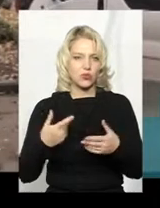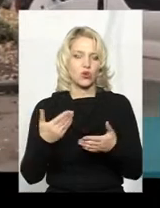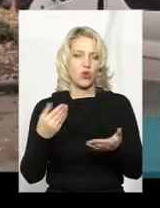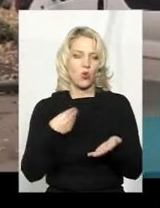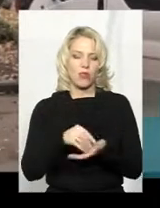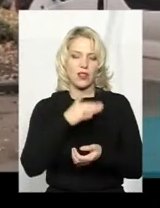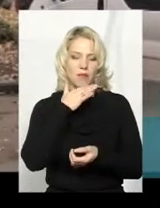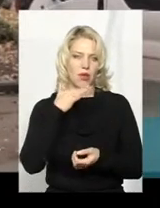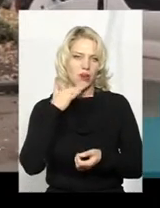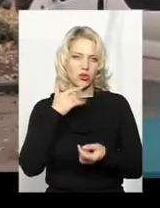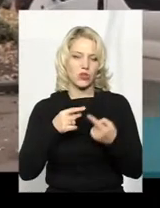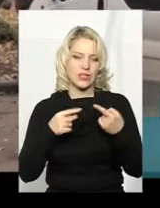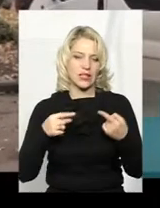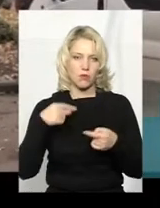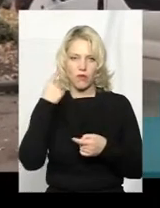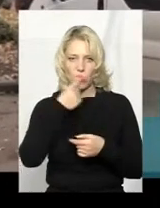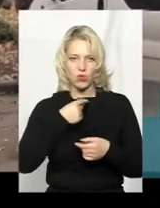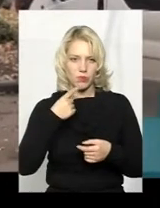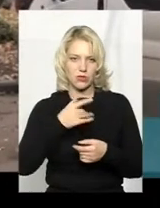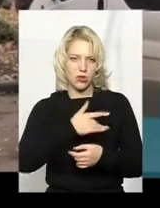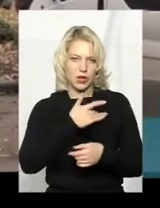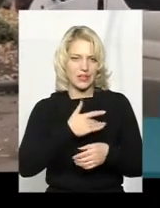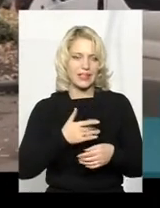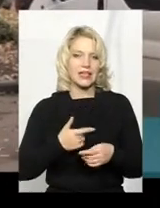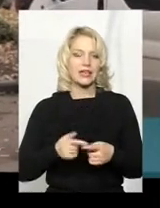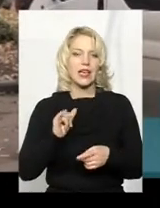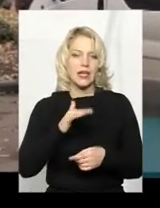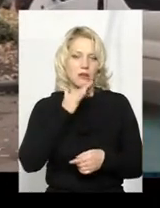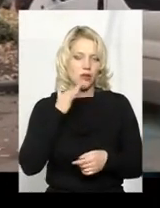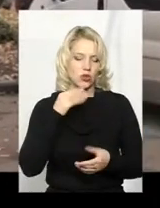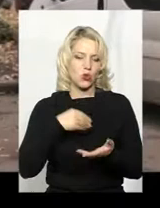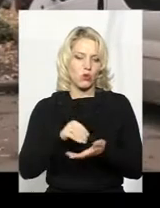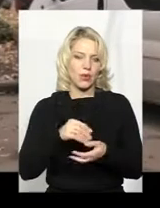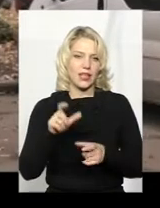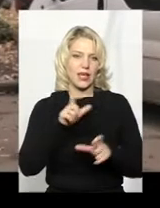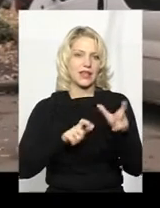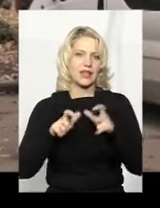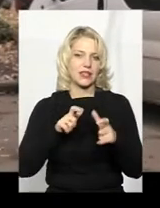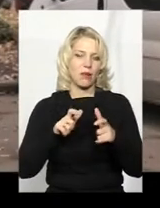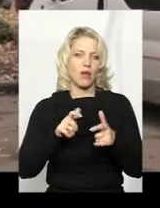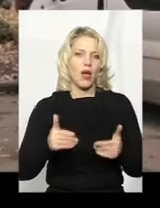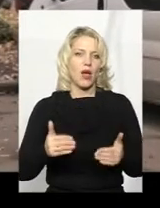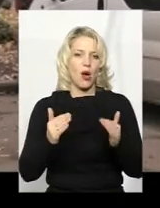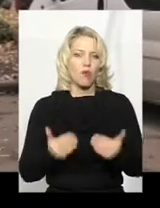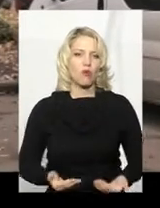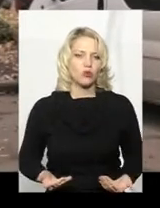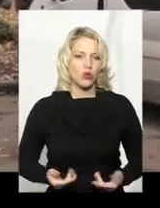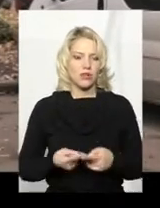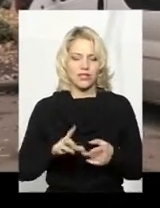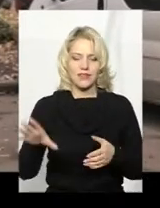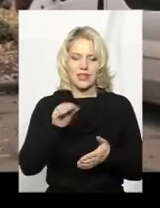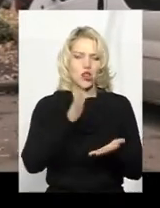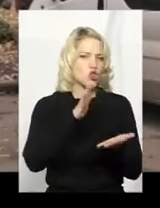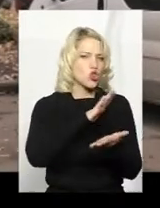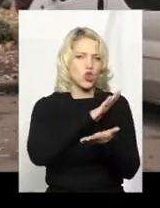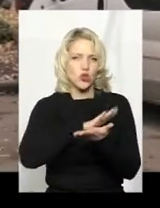багато засобів особистої гігієни, і купили дуже багато побутової хімії. Це все, що ми закупили абсолютно нове.